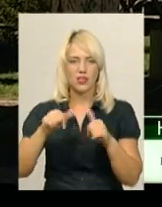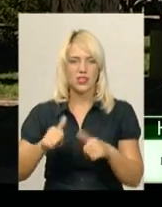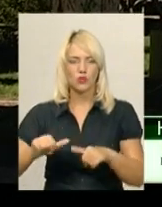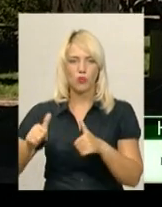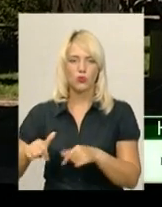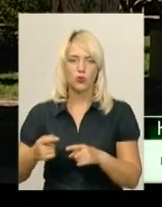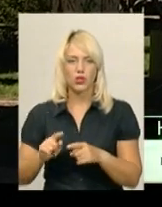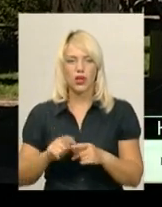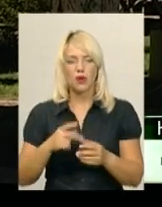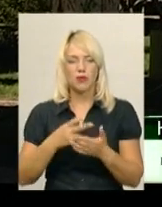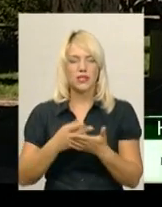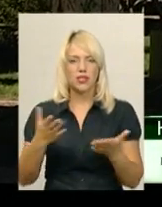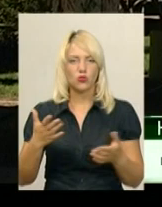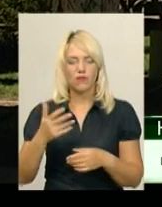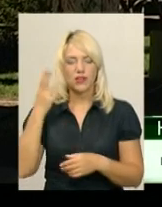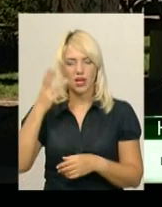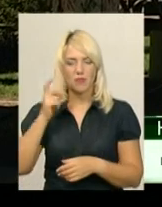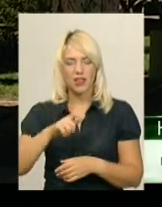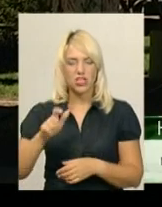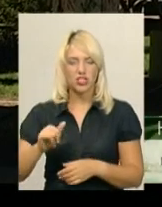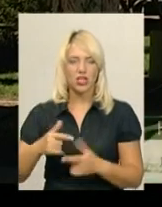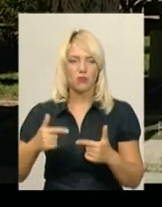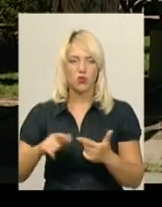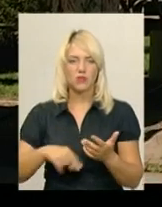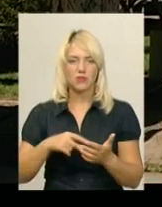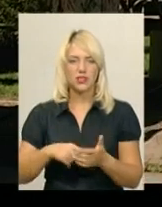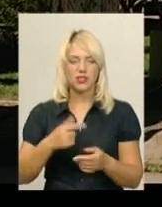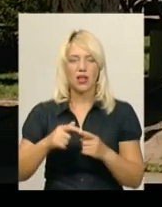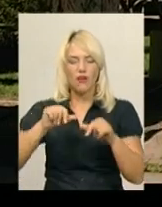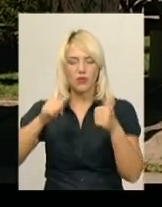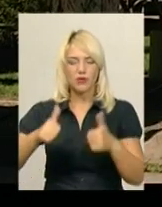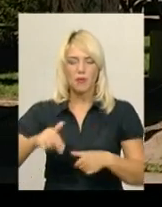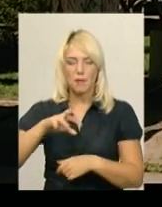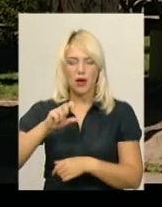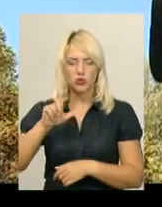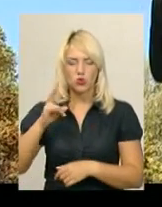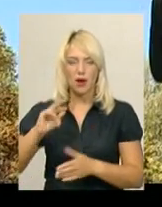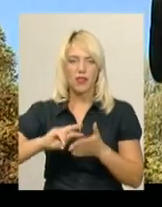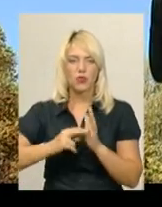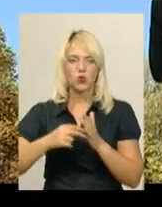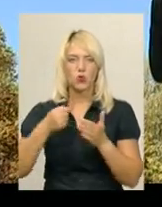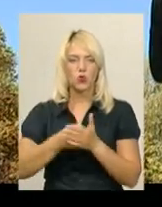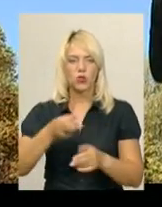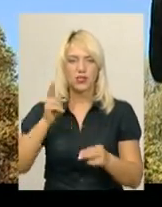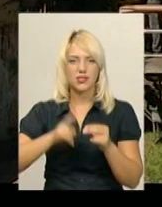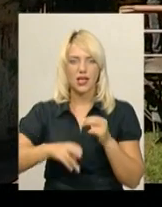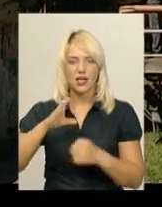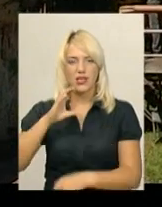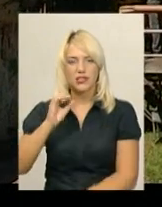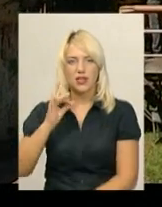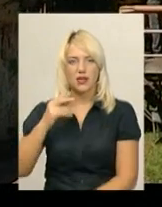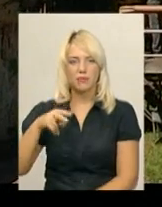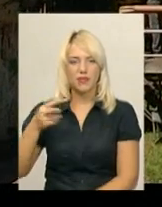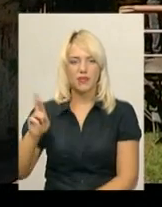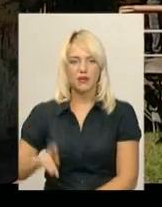Презентувати хмельничанам та гостям міста у готову скульптуру мазура він планує до кінця серпня. Наталія Сідова, Дем'ян Цегольник.